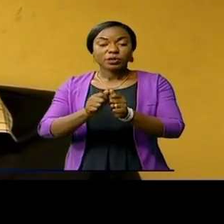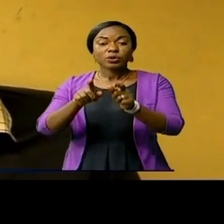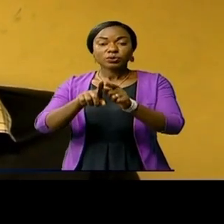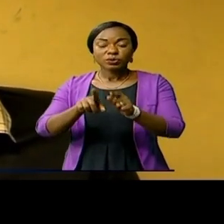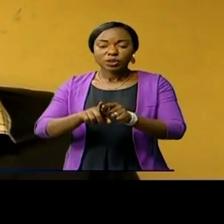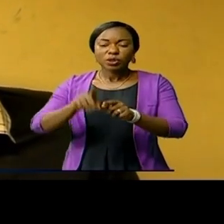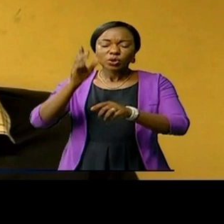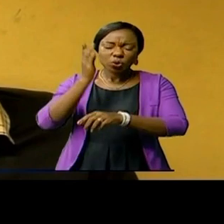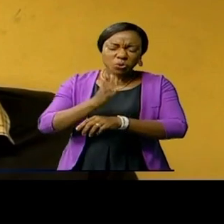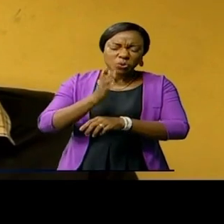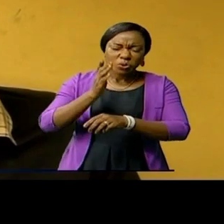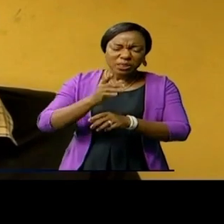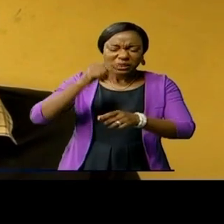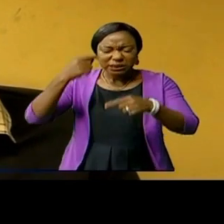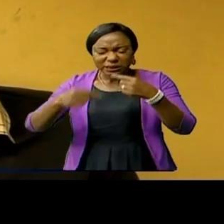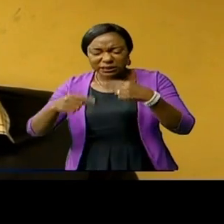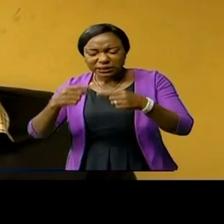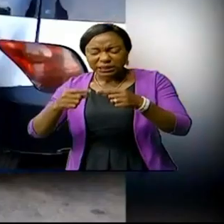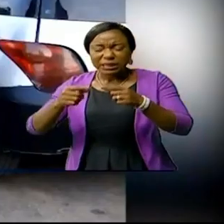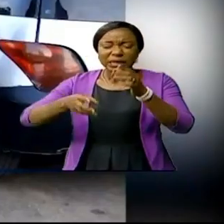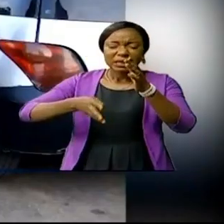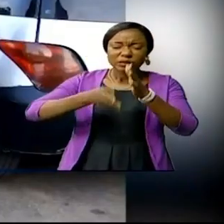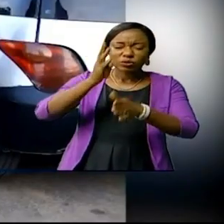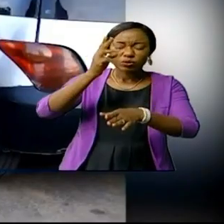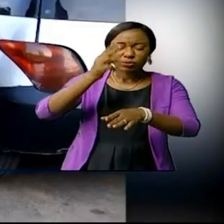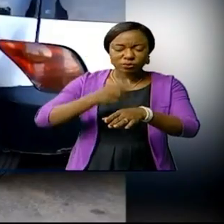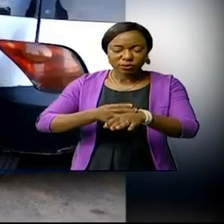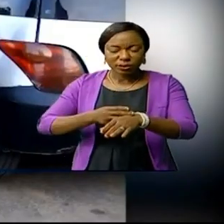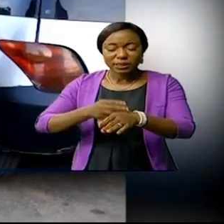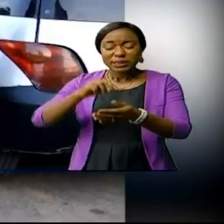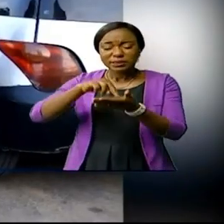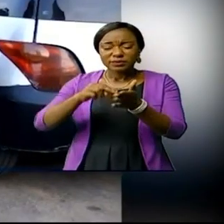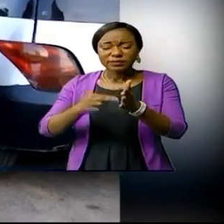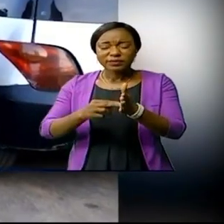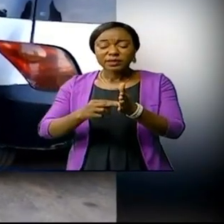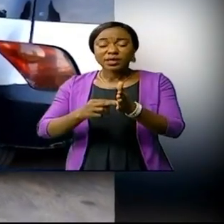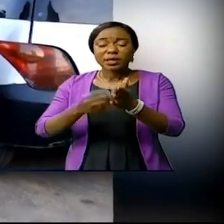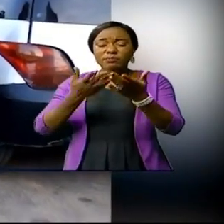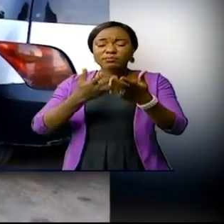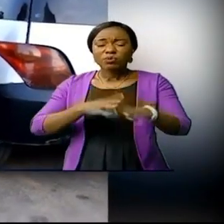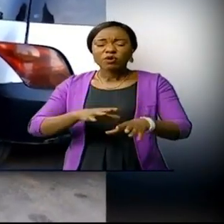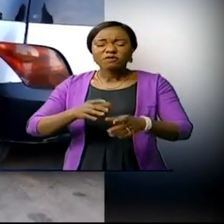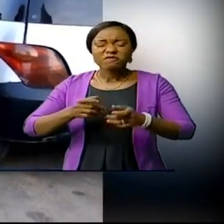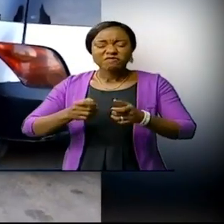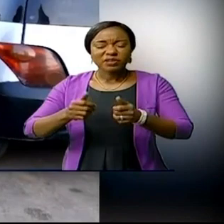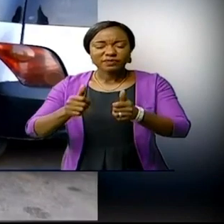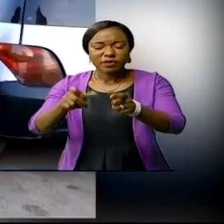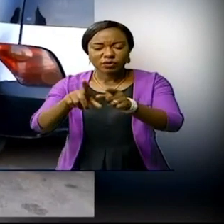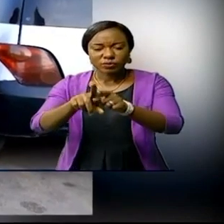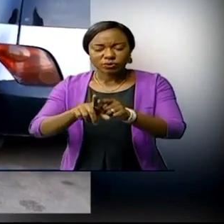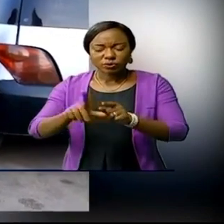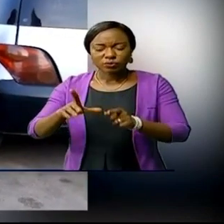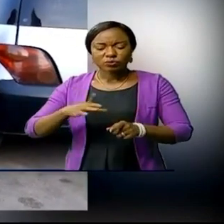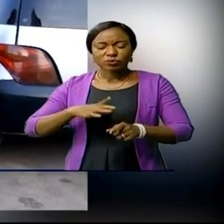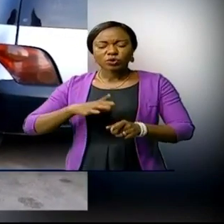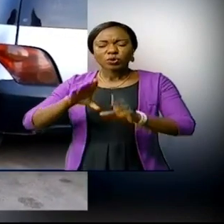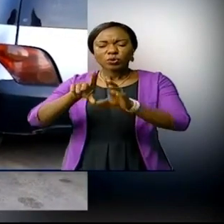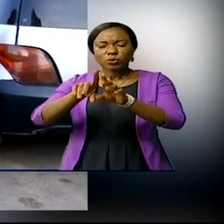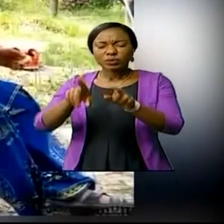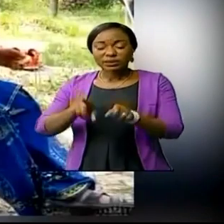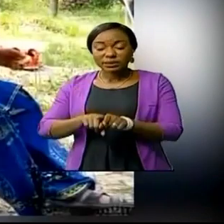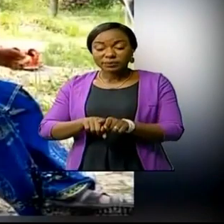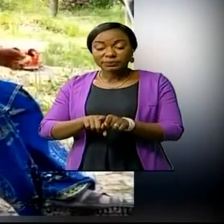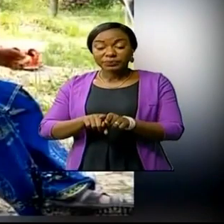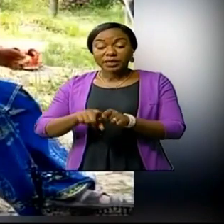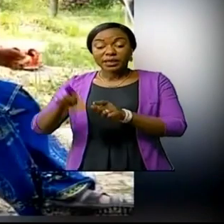conférence des rédactions des 14 heures. Un départ brutal qui chagrine l'air TNC. la direction des Info